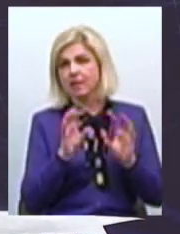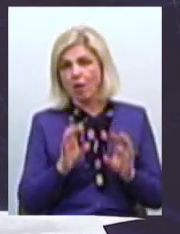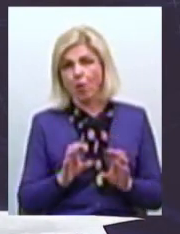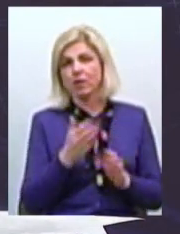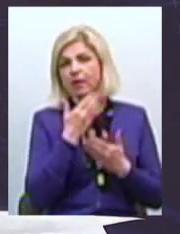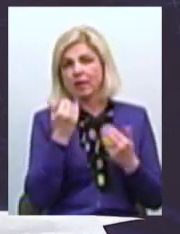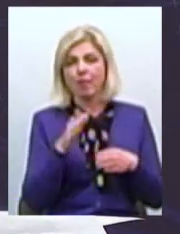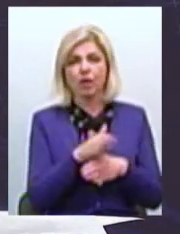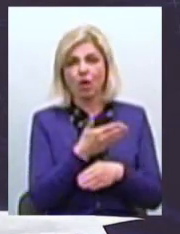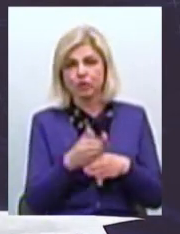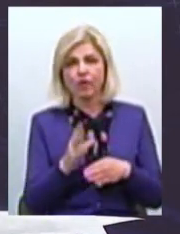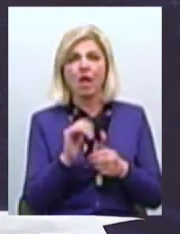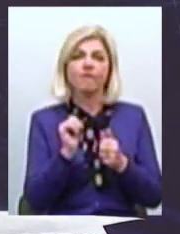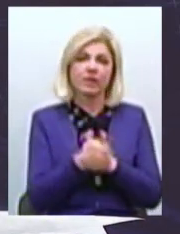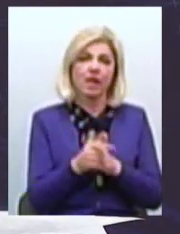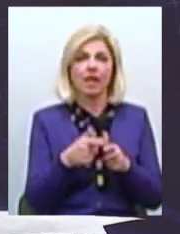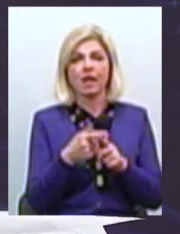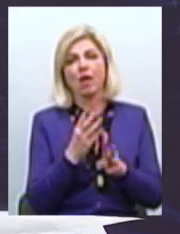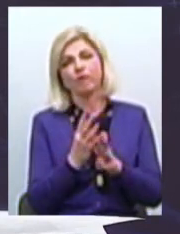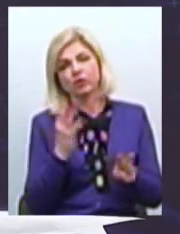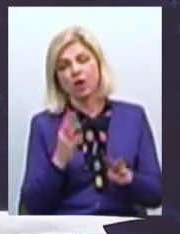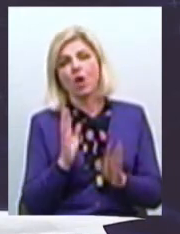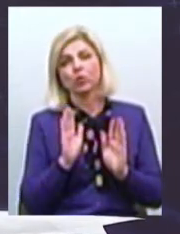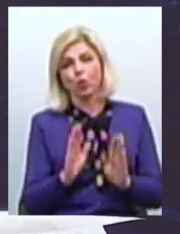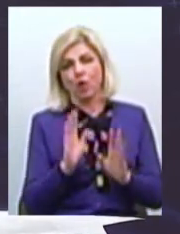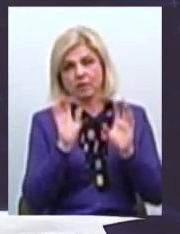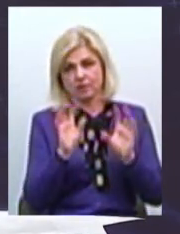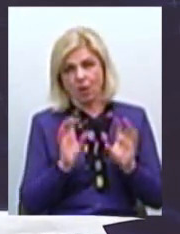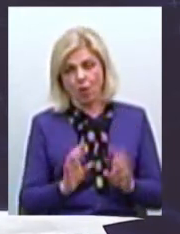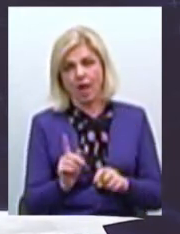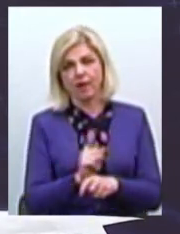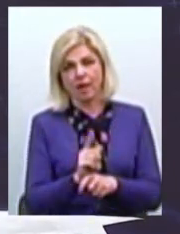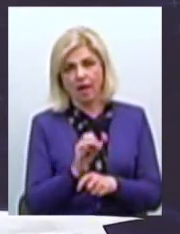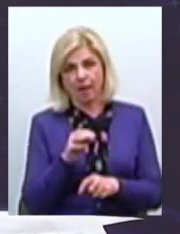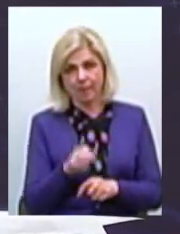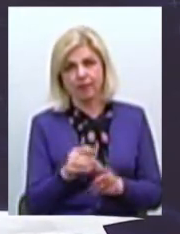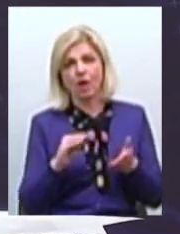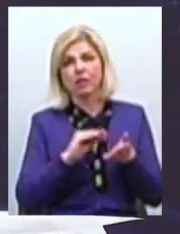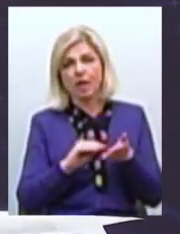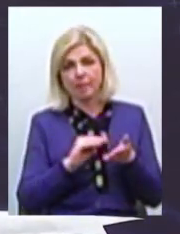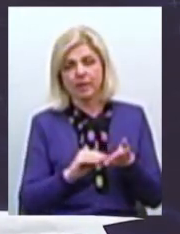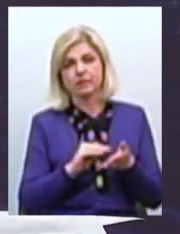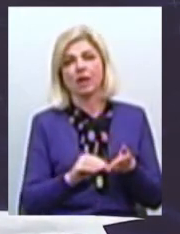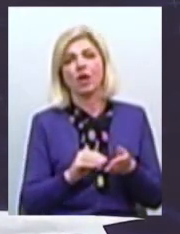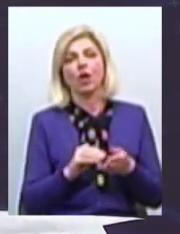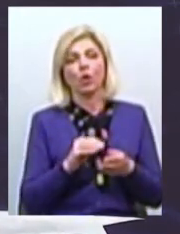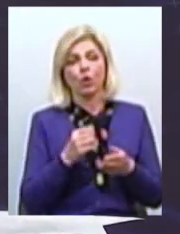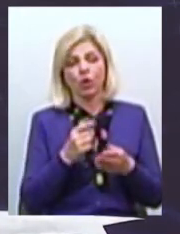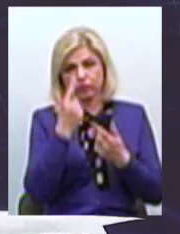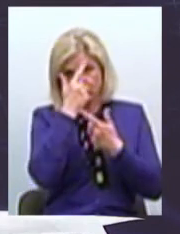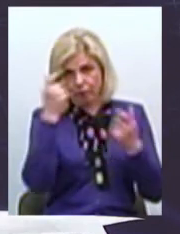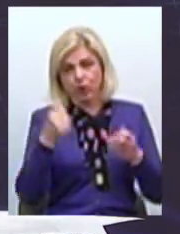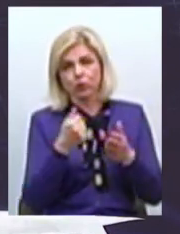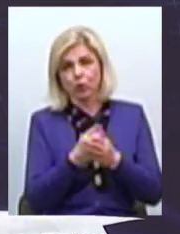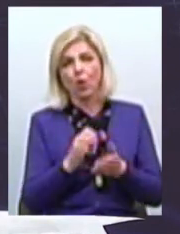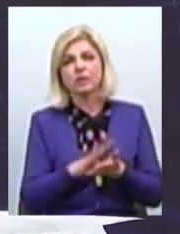розподілу на черговість-позачерговість Це тільки в законі В регламенті вказано Доведення до ЗМІ і до депутатів